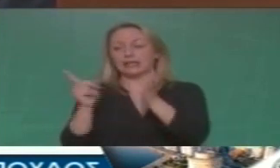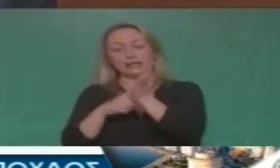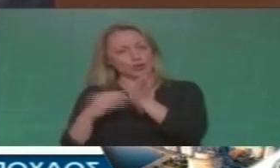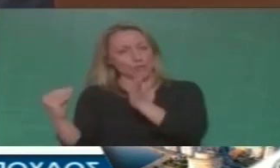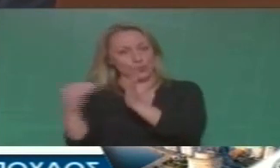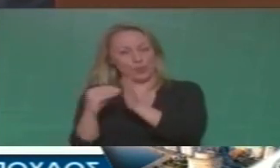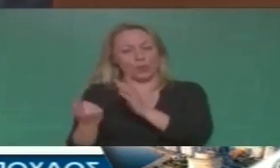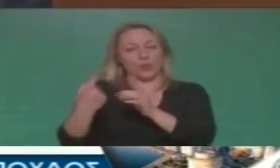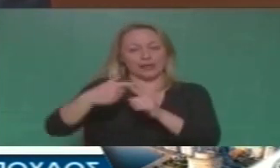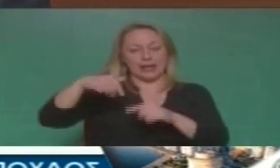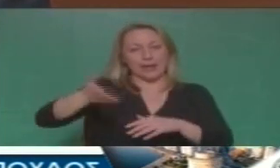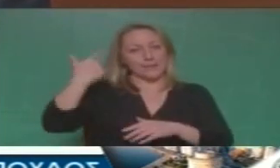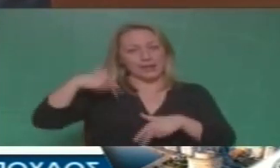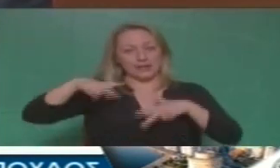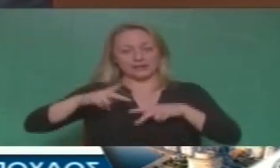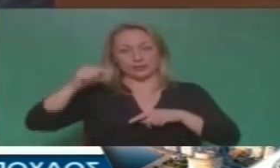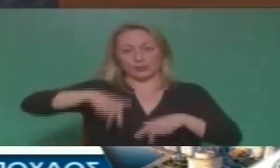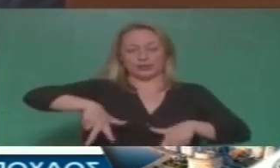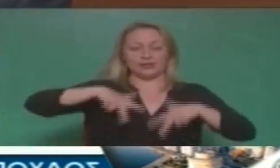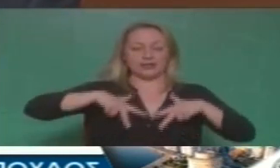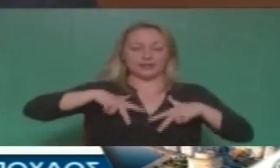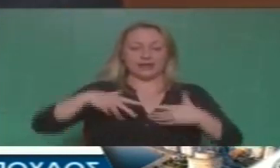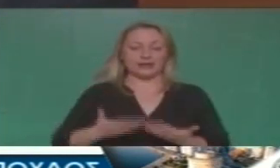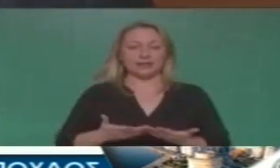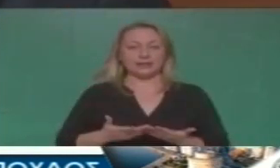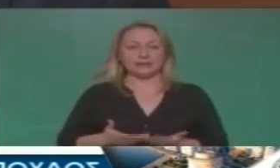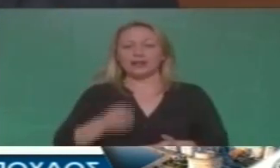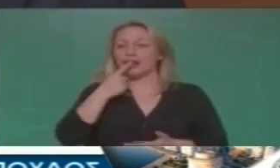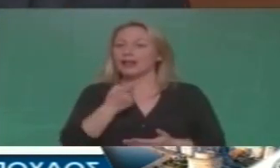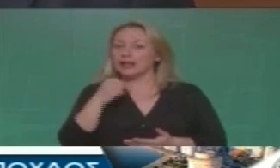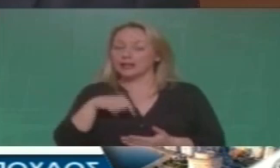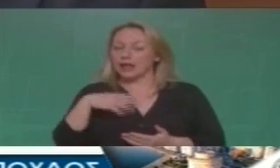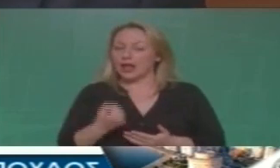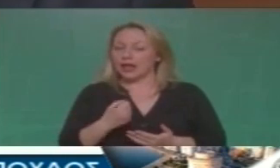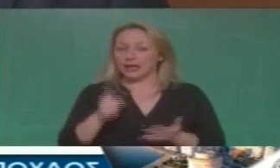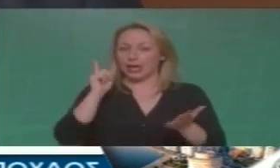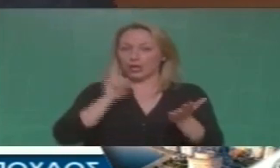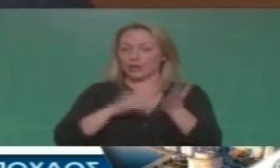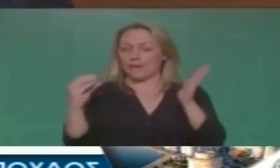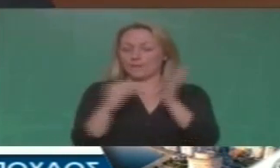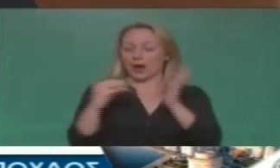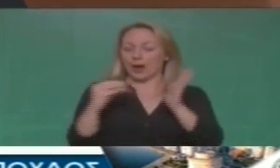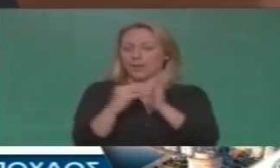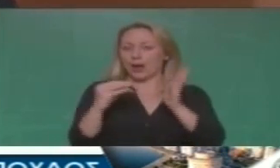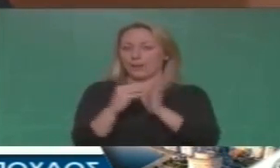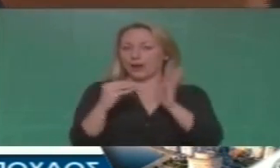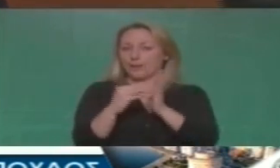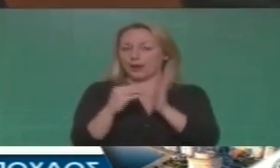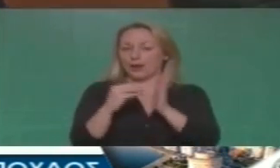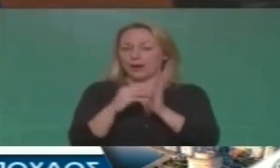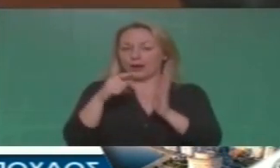και από την προηγούμενη και από τη σημερινή κυβέρνηση όπου με πλιάδα νομοθετημάτων ουσιαστικά